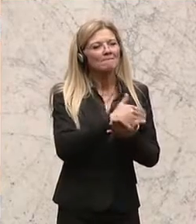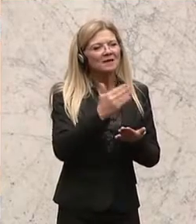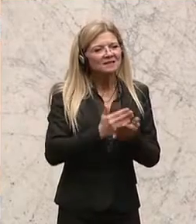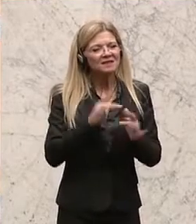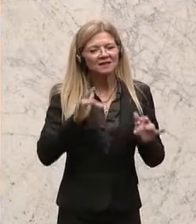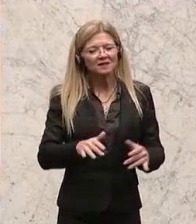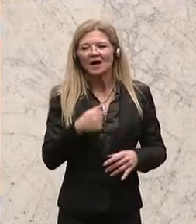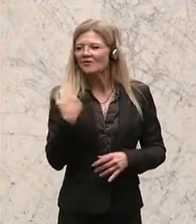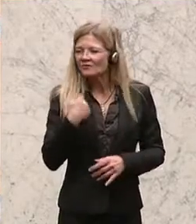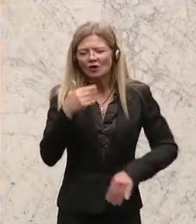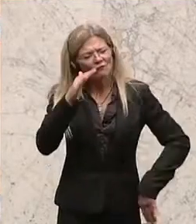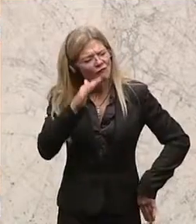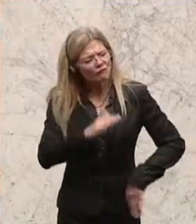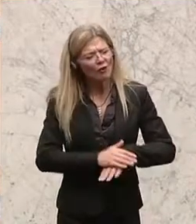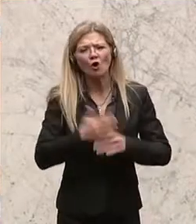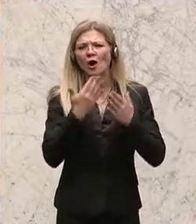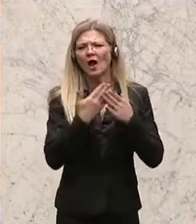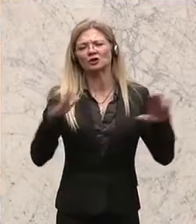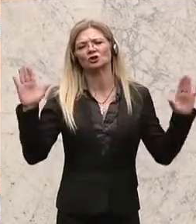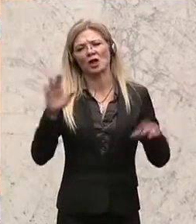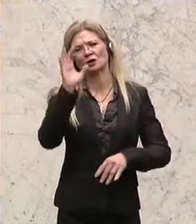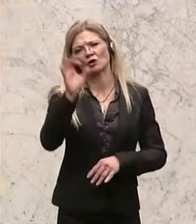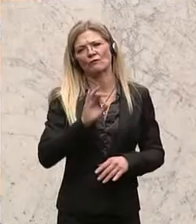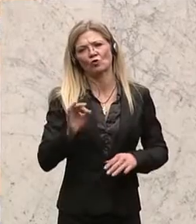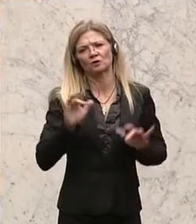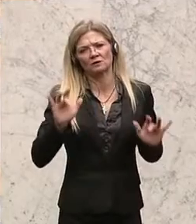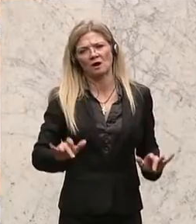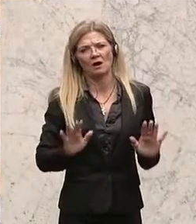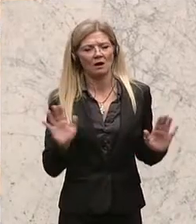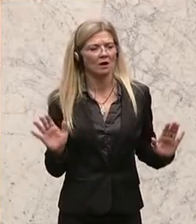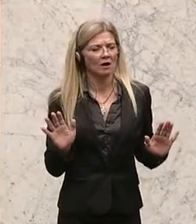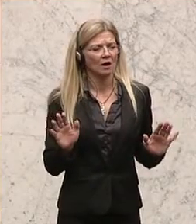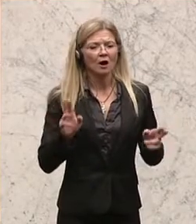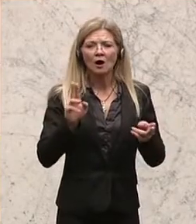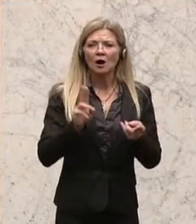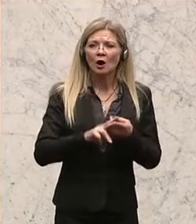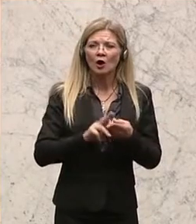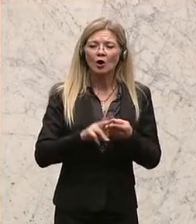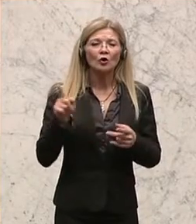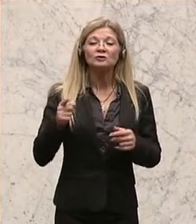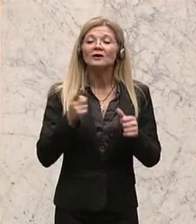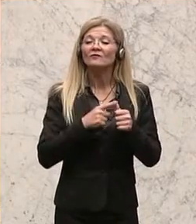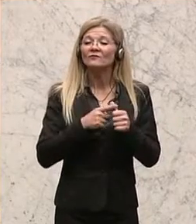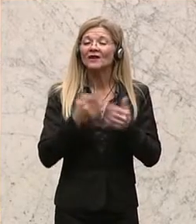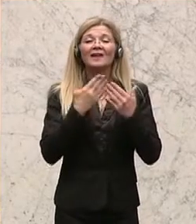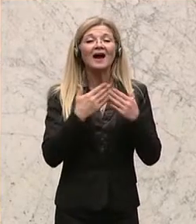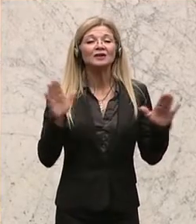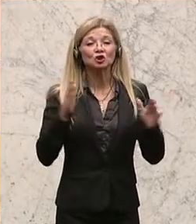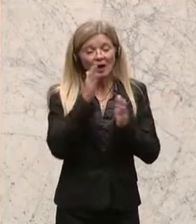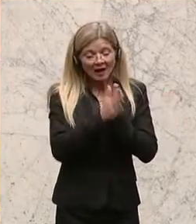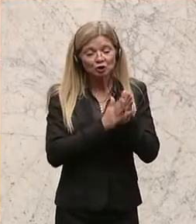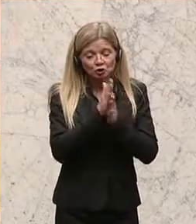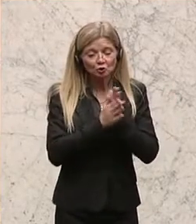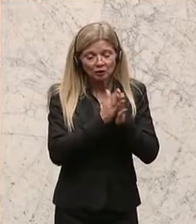sobald die Asylanten, hören Sie mal zu, sobald die Asylanten bei uns, die Asylsuchenden, auch den